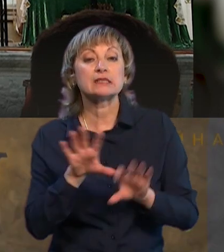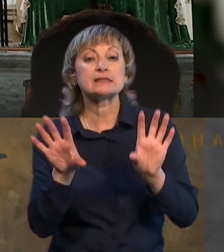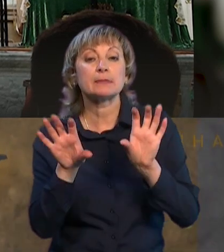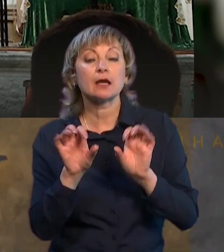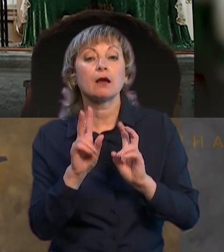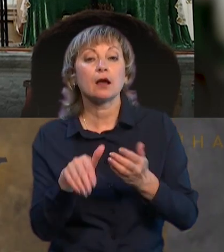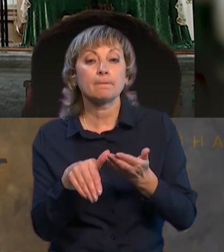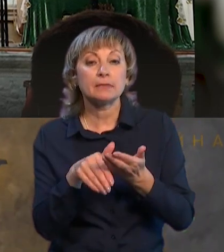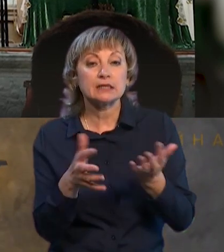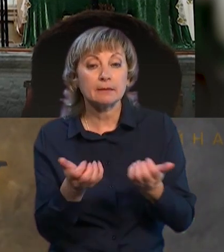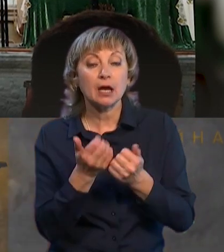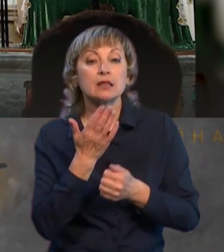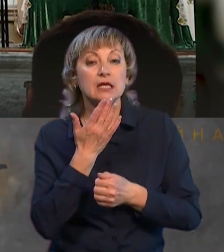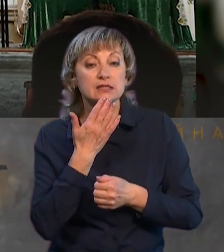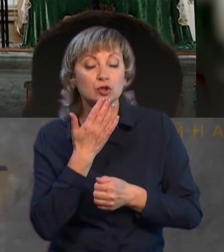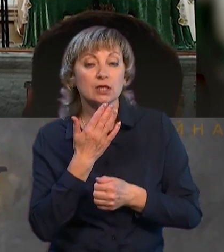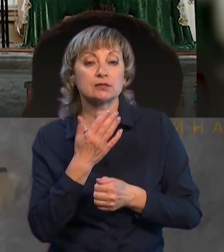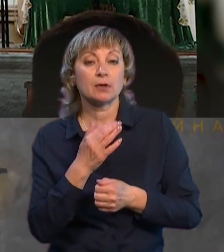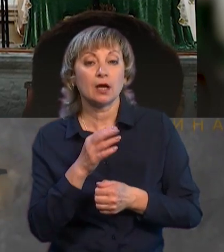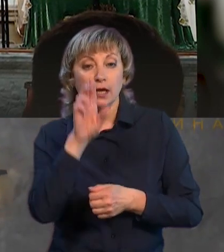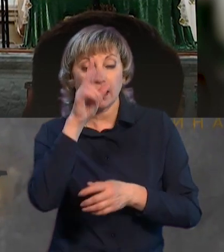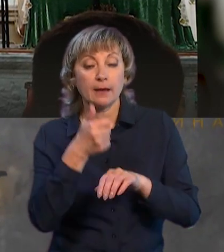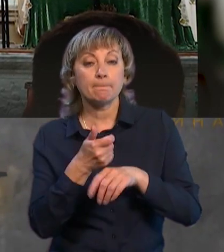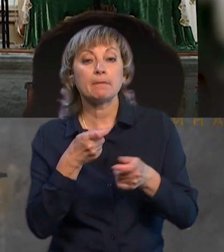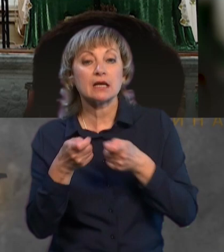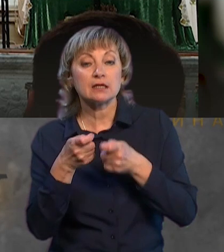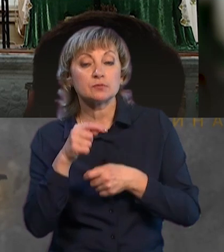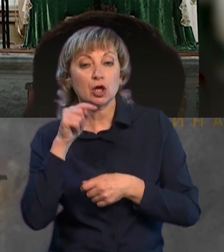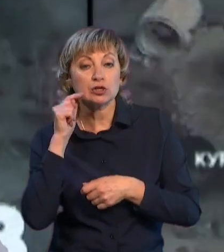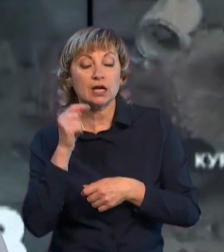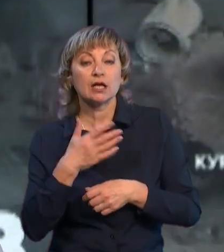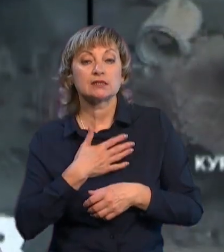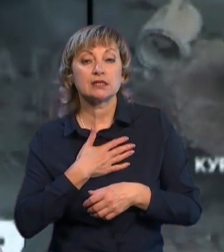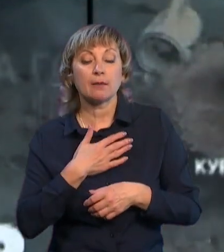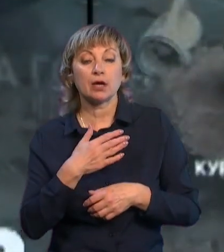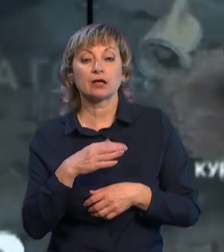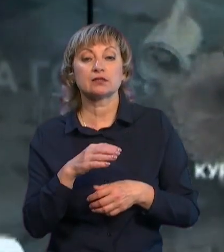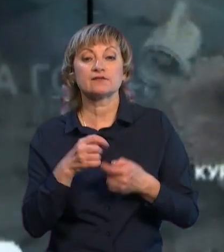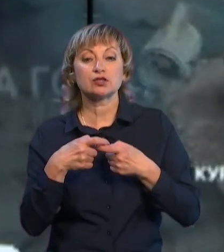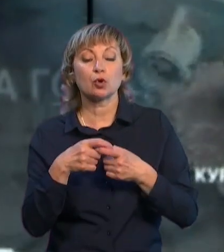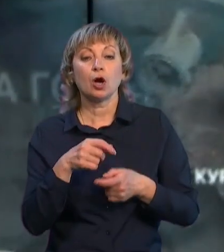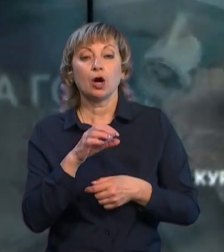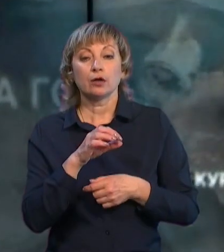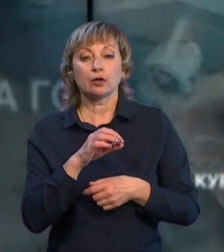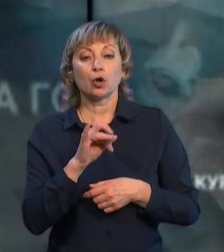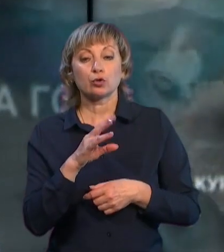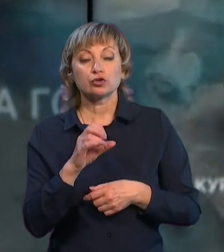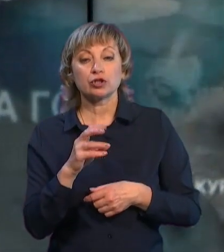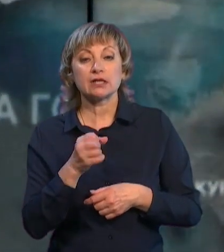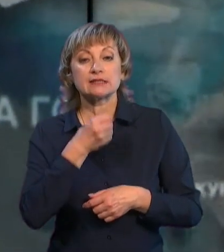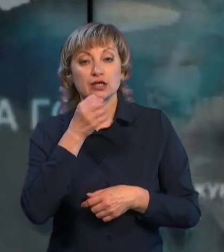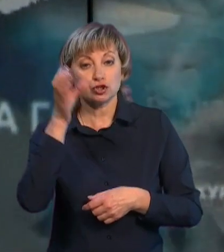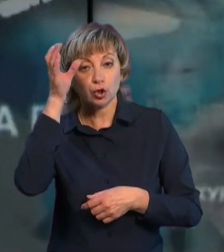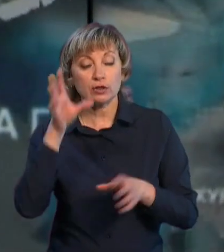підтримка націоналізму та імперіалізму Росії. З нами на зв'язку Оксана Горкушина, кандидатка філософських наук, старша